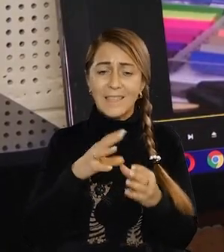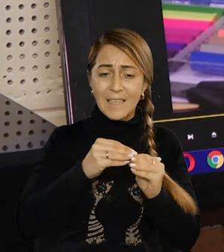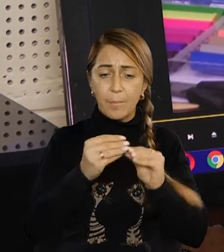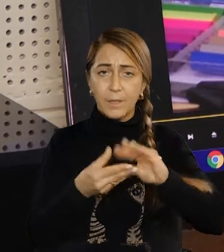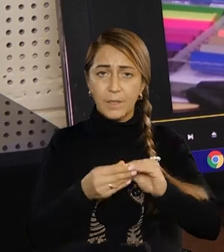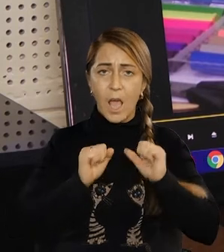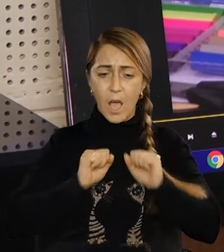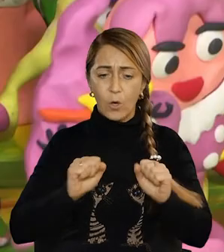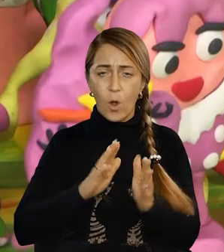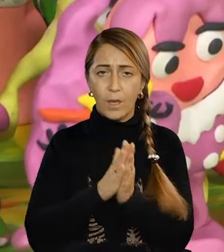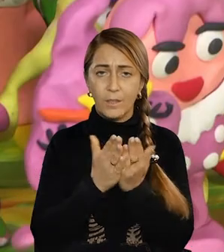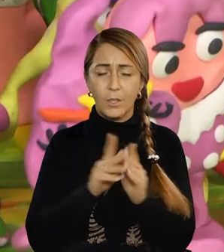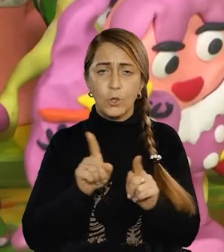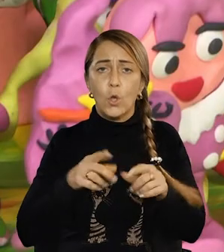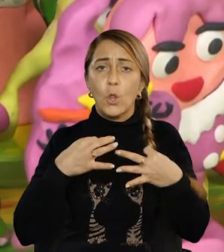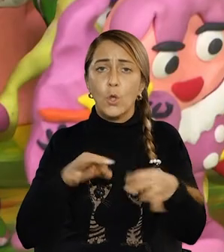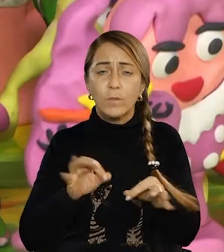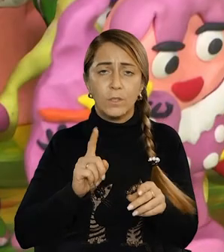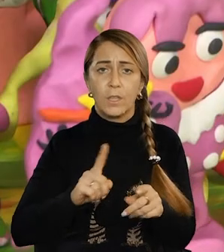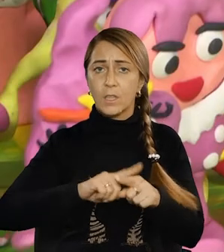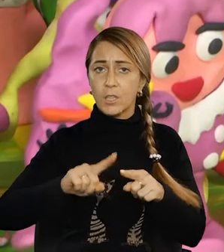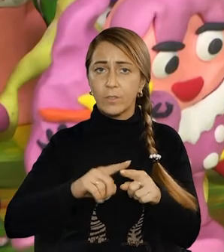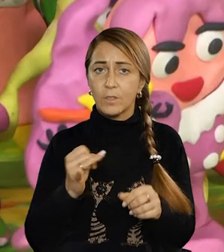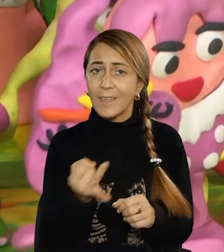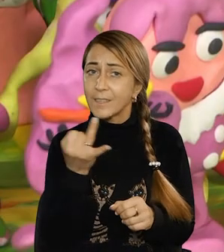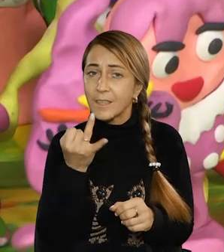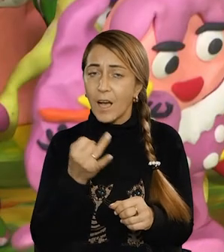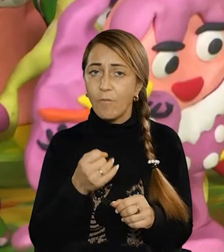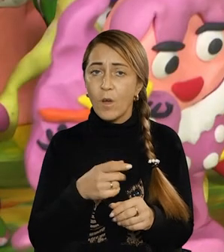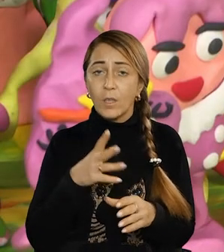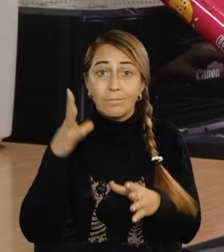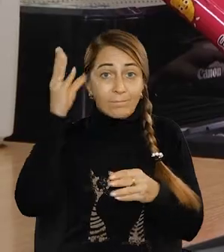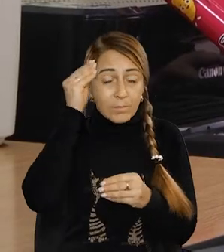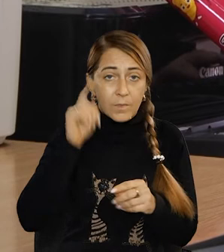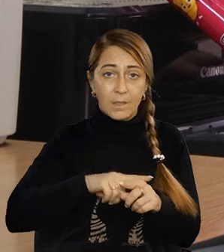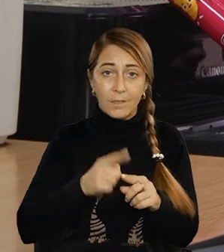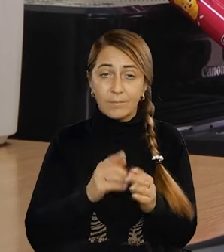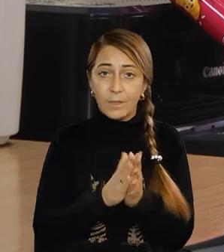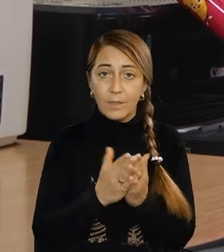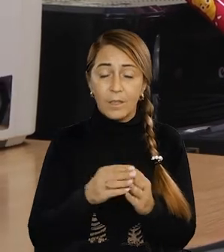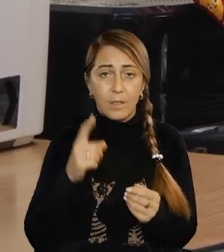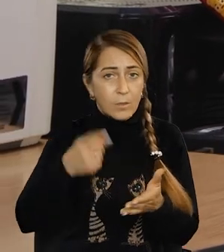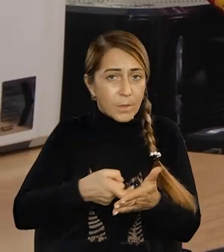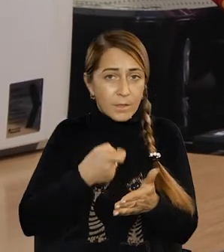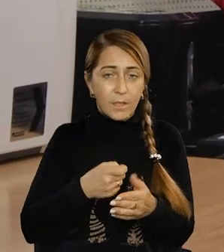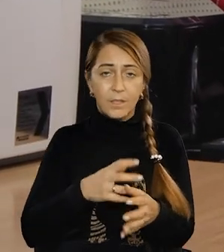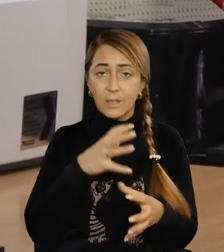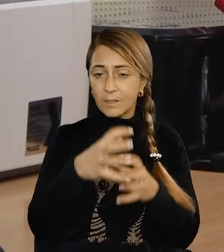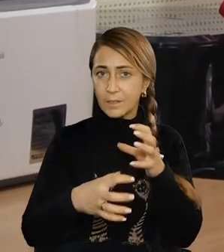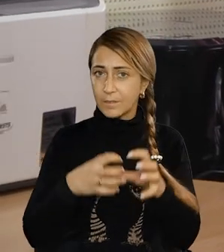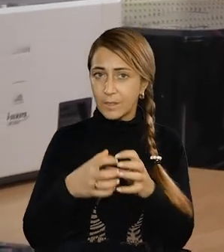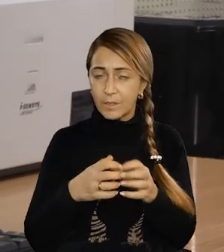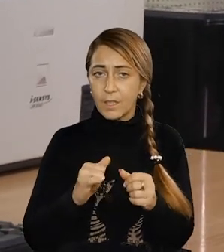пластиліну героїв книги, що дозволить не лише швидко та цікаво засвоїти матеріал, а й сприятиме тактильному пізнанню навколишнього